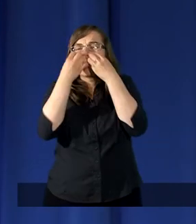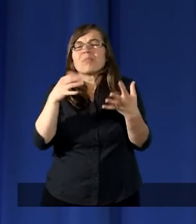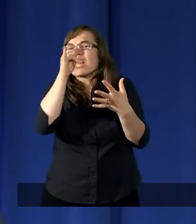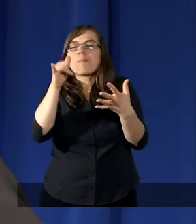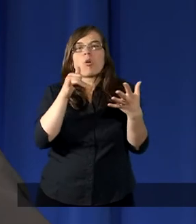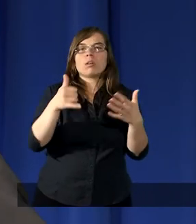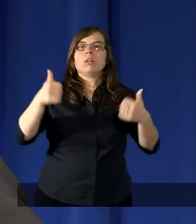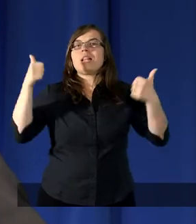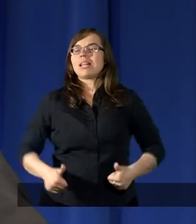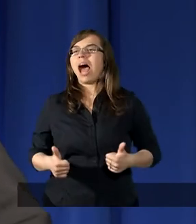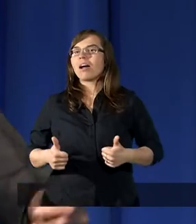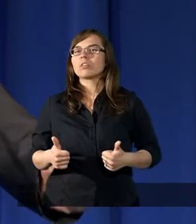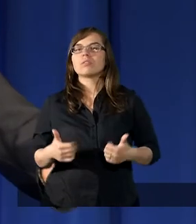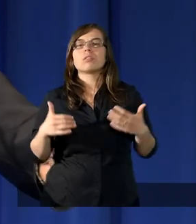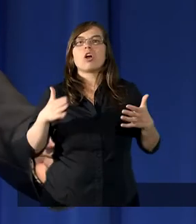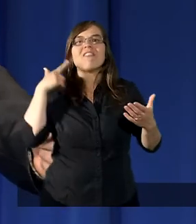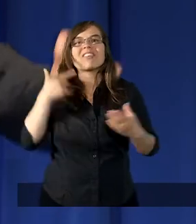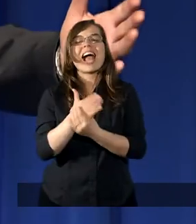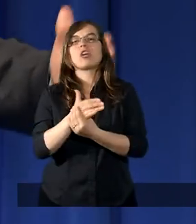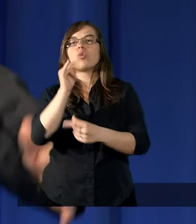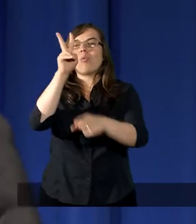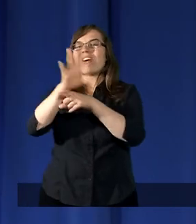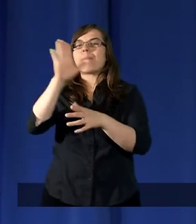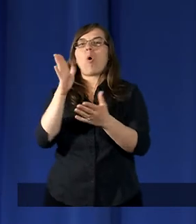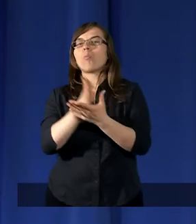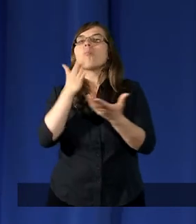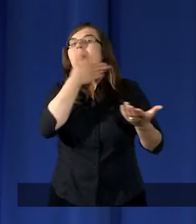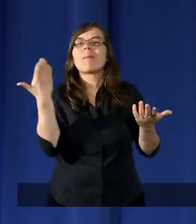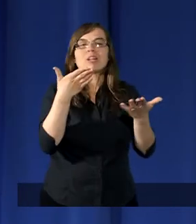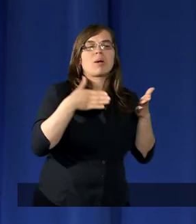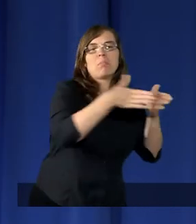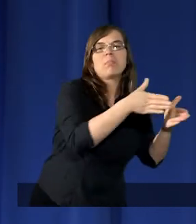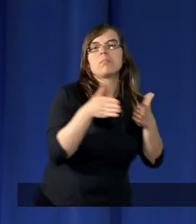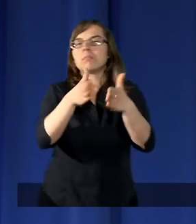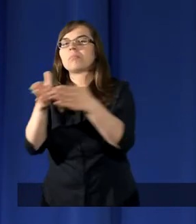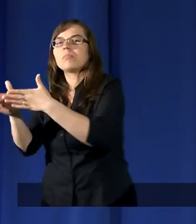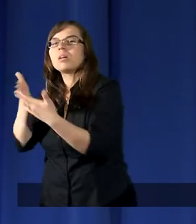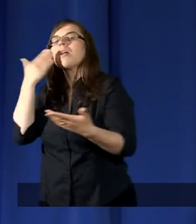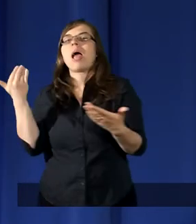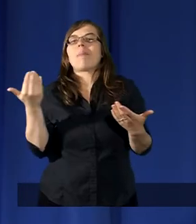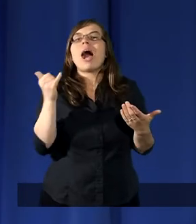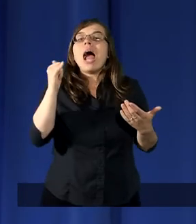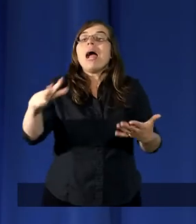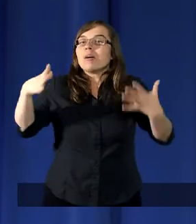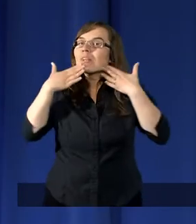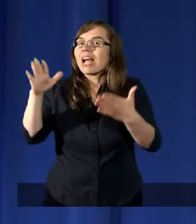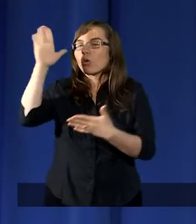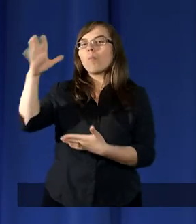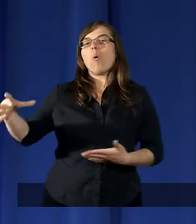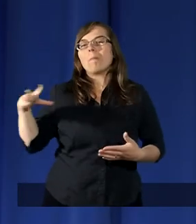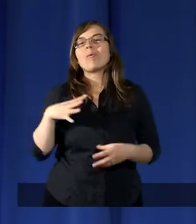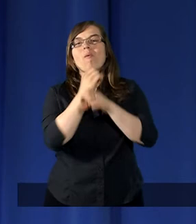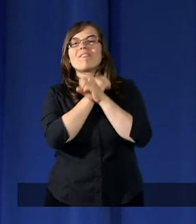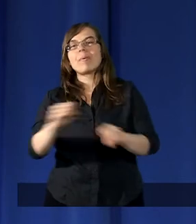było tylko stać, wierzyć i ufać Bogu. I było wybawienie. Prześli,